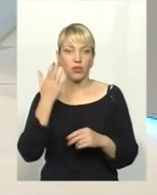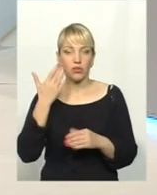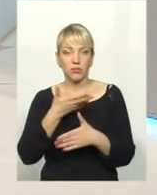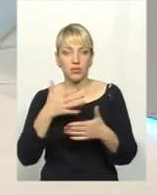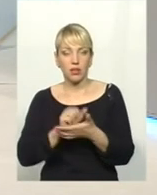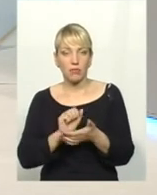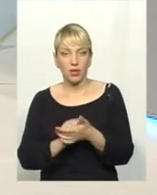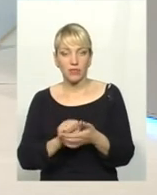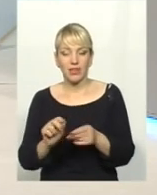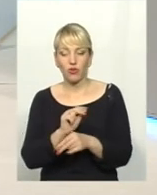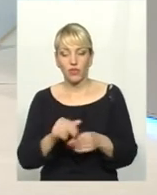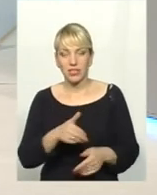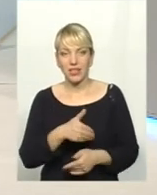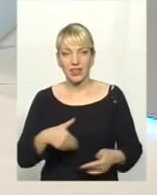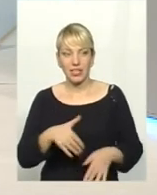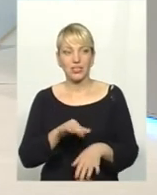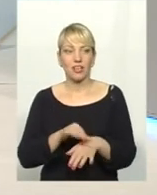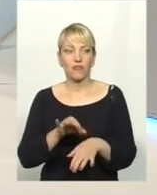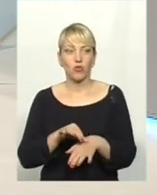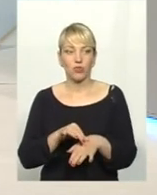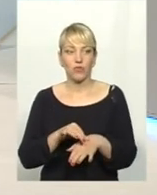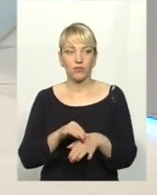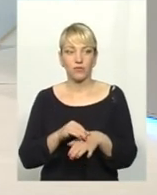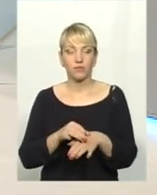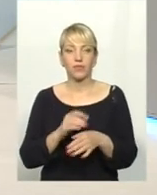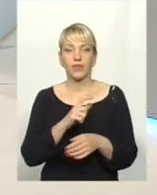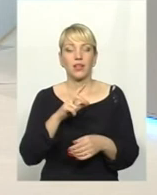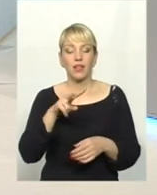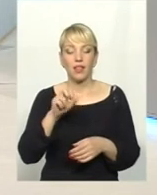захворювань, ввозимо до приводу дворожих лимудіозів,